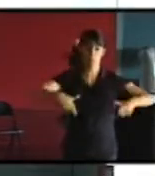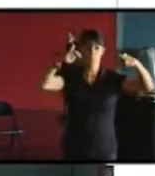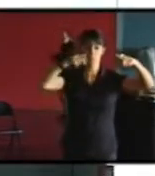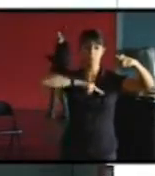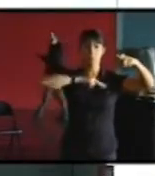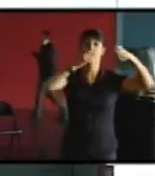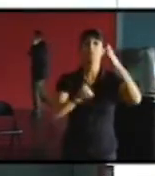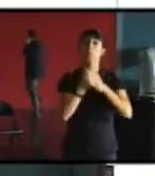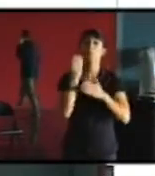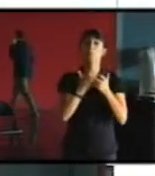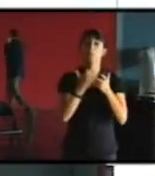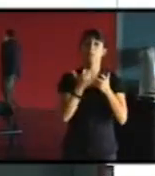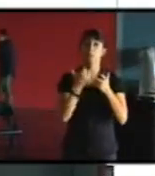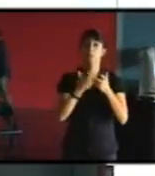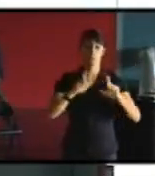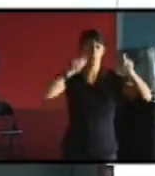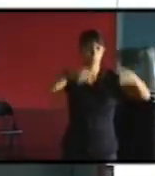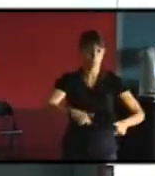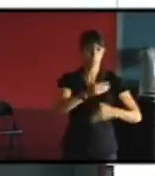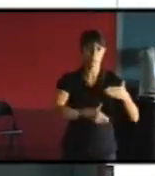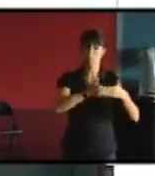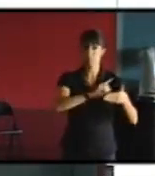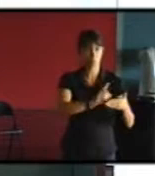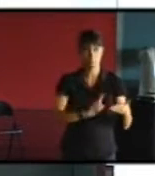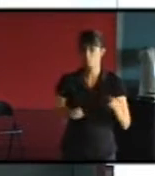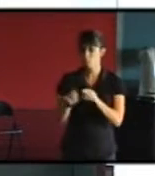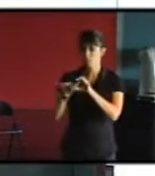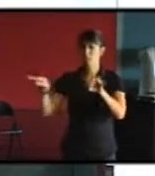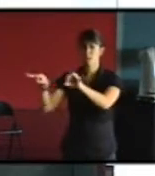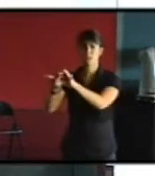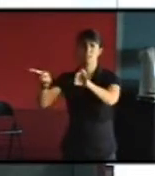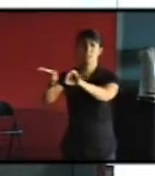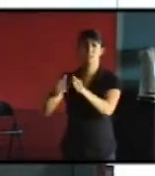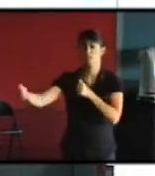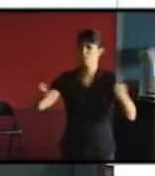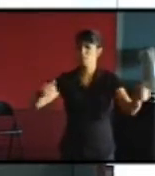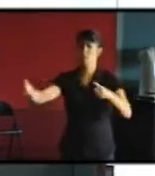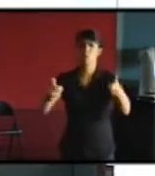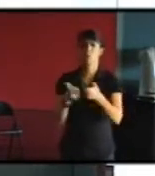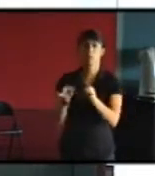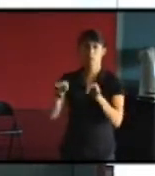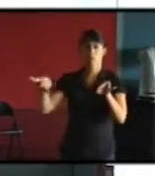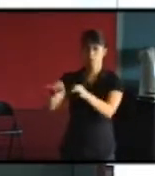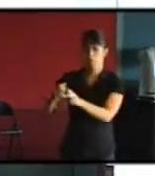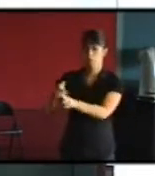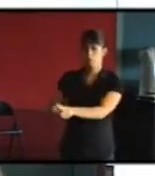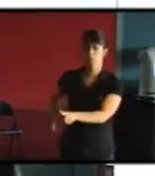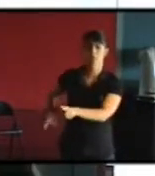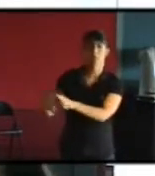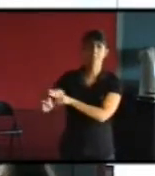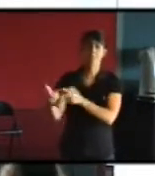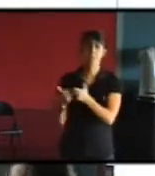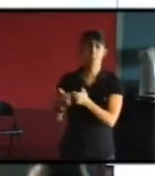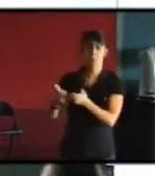logements neufs sur des terrains ferroviaires sur des terrains voilà enfin donc très peu mais c'est pas